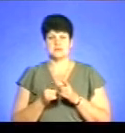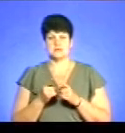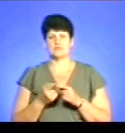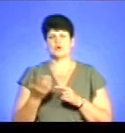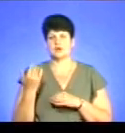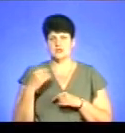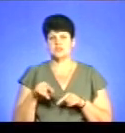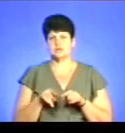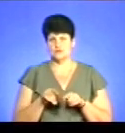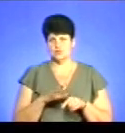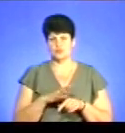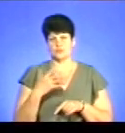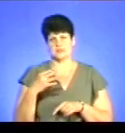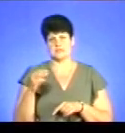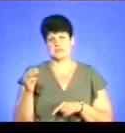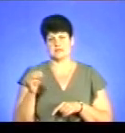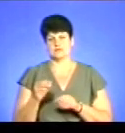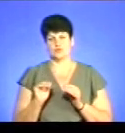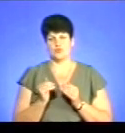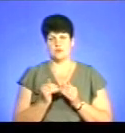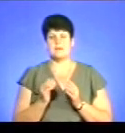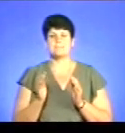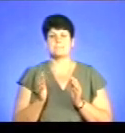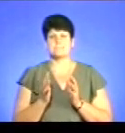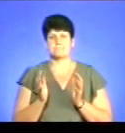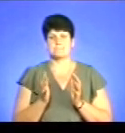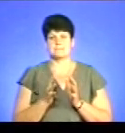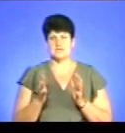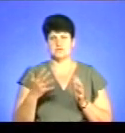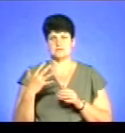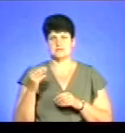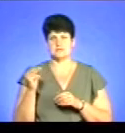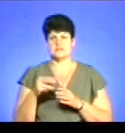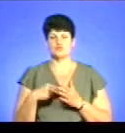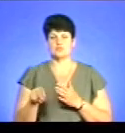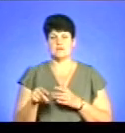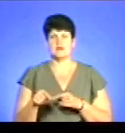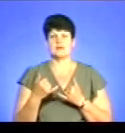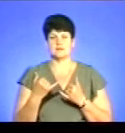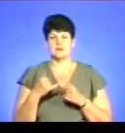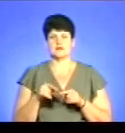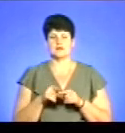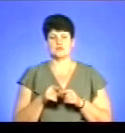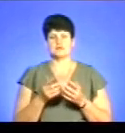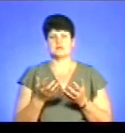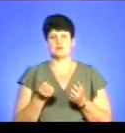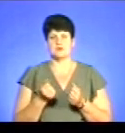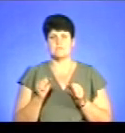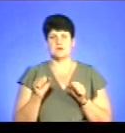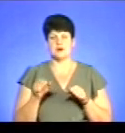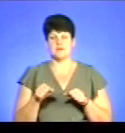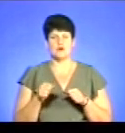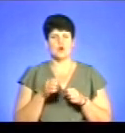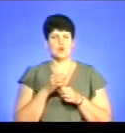раніше також було 50 тисяч обмеження, більше 50 тисяч купівля, але тепер також і набуття права. Тобто любе